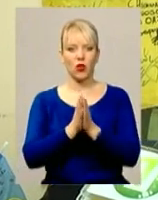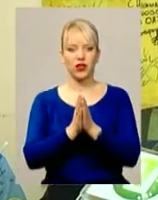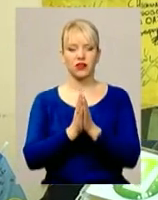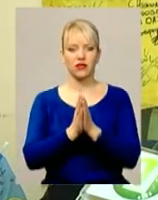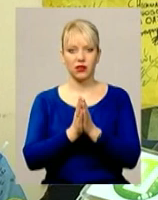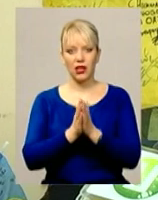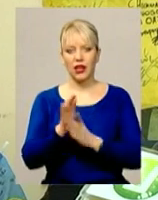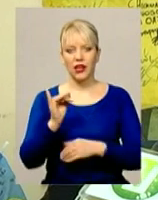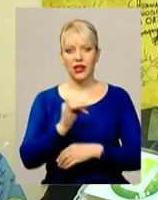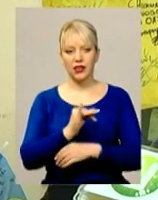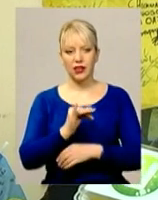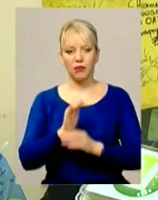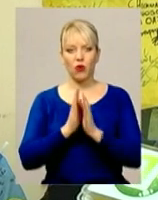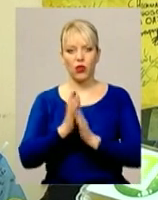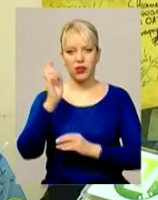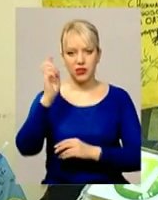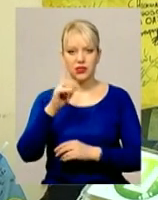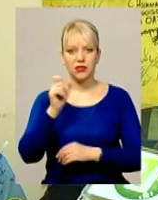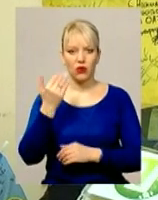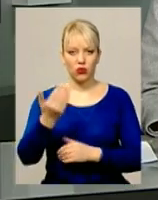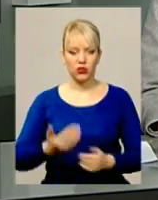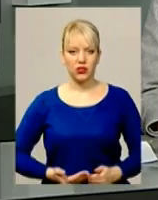молитись за його життя.